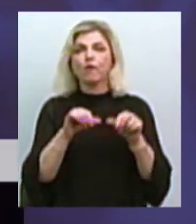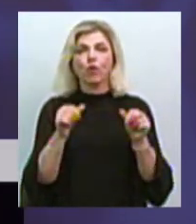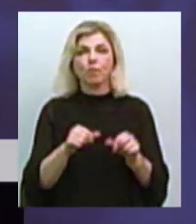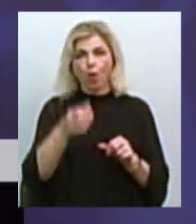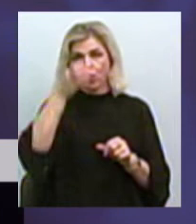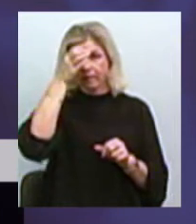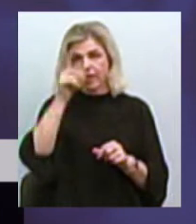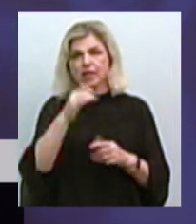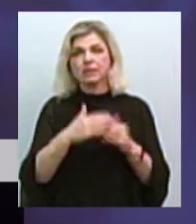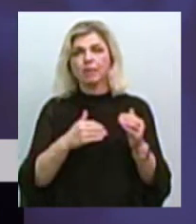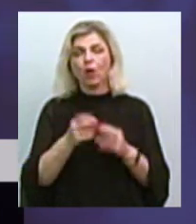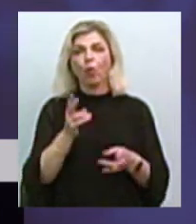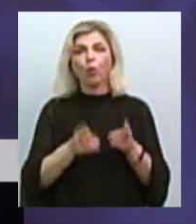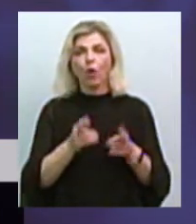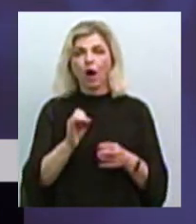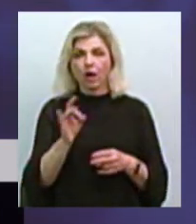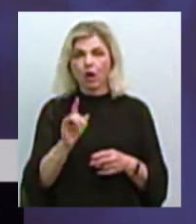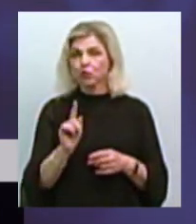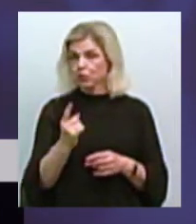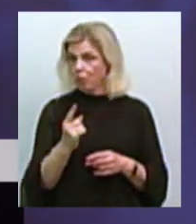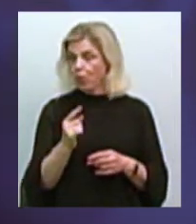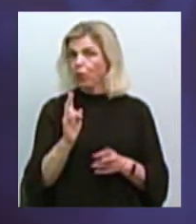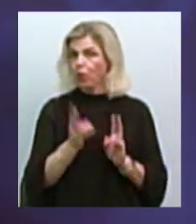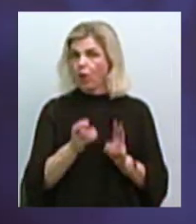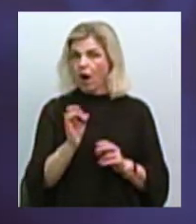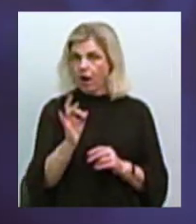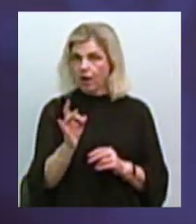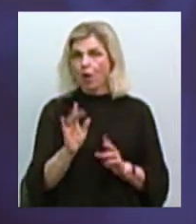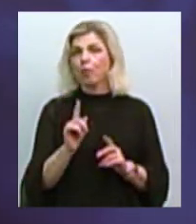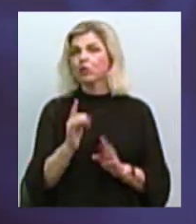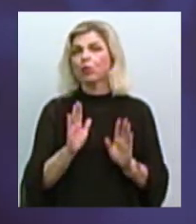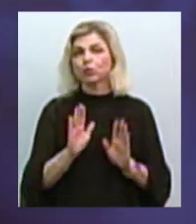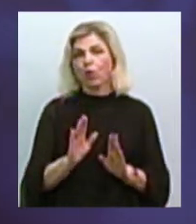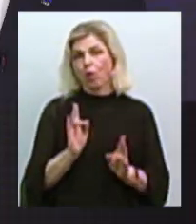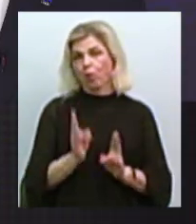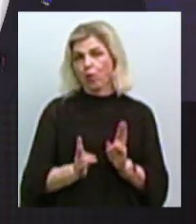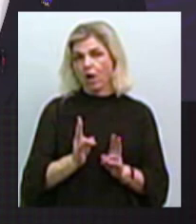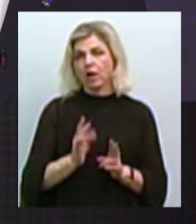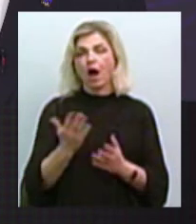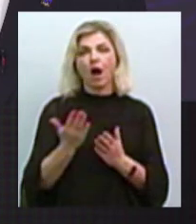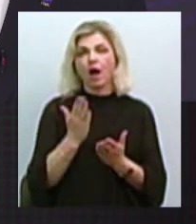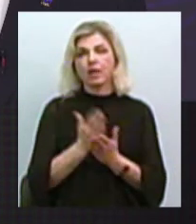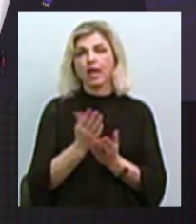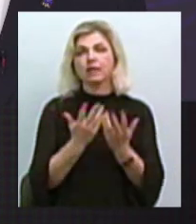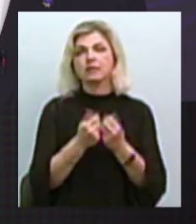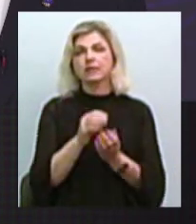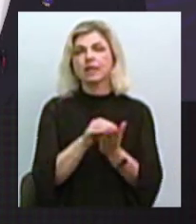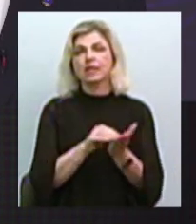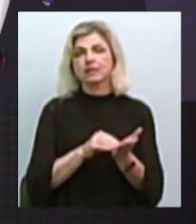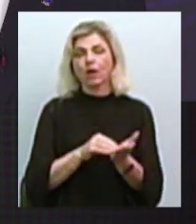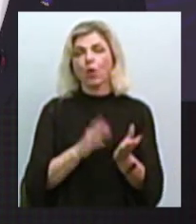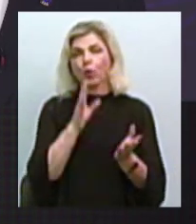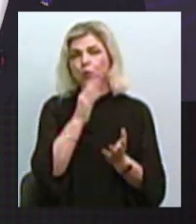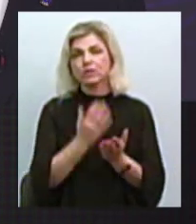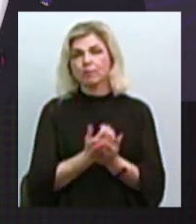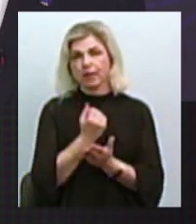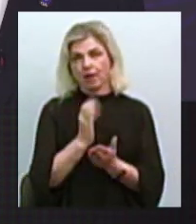спеціалізацію кухар. Чому саме кухар? Чому тільки кухар? І яка є статистика, успіх, якісь